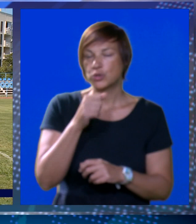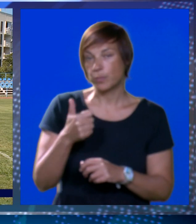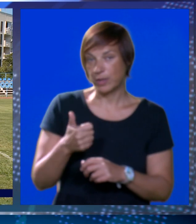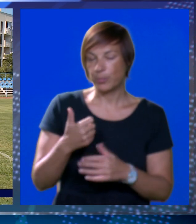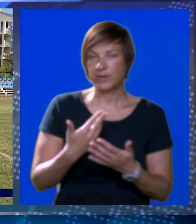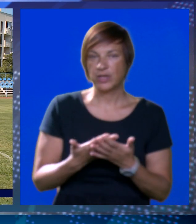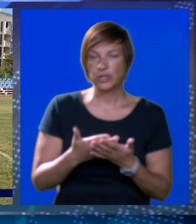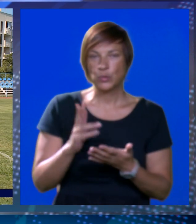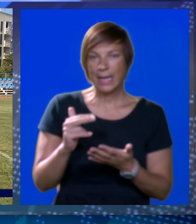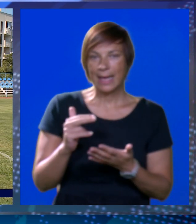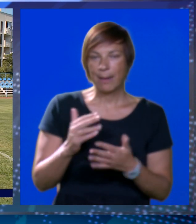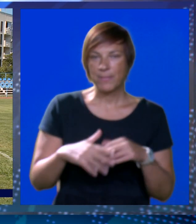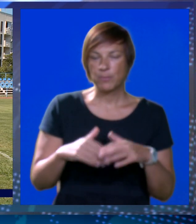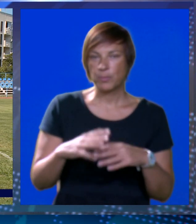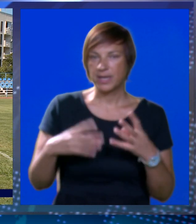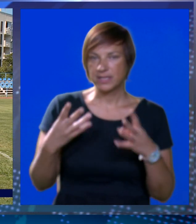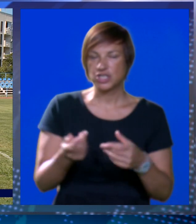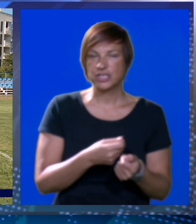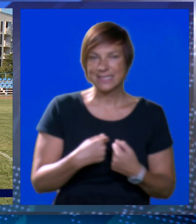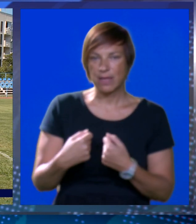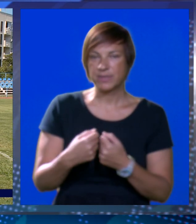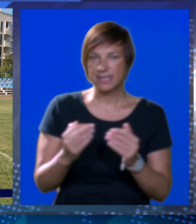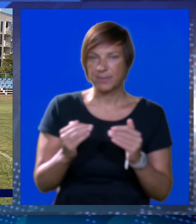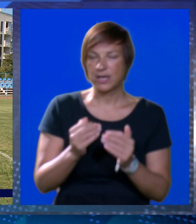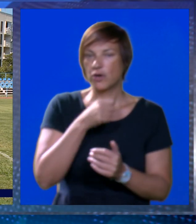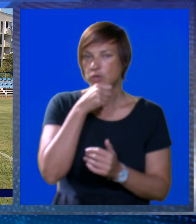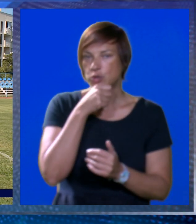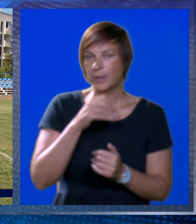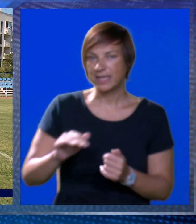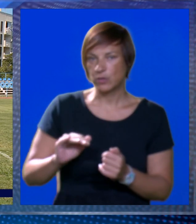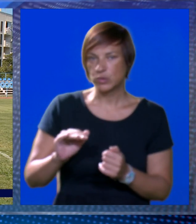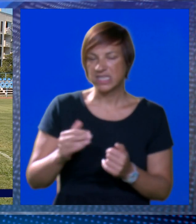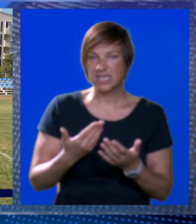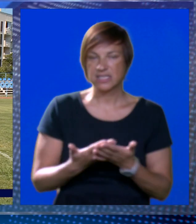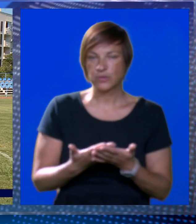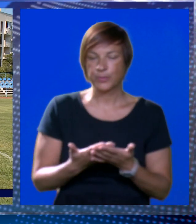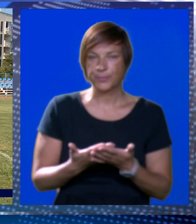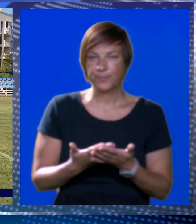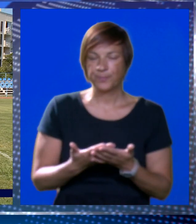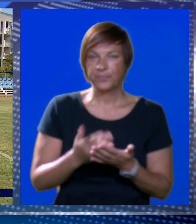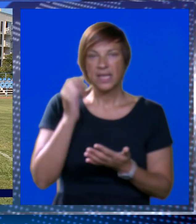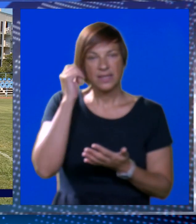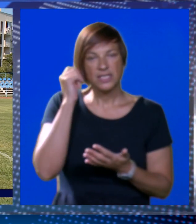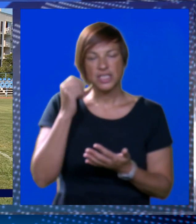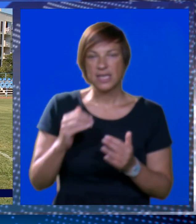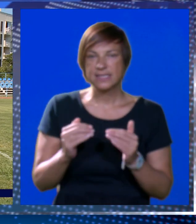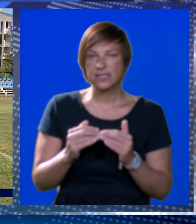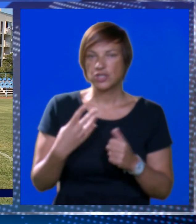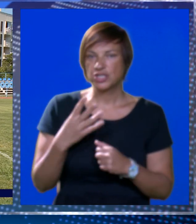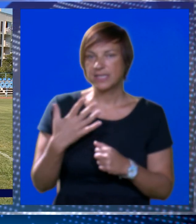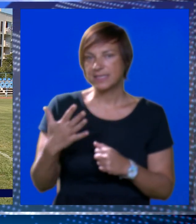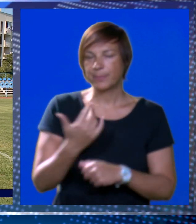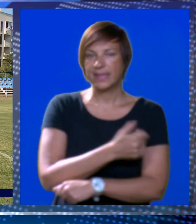još u prvoj, znači tu imamo praktično 18 ekipa na nivou županije u tom uzrasnoj kategoriji. To su ovi dječaci do